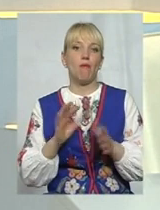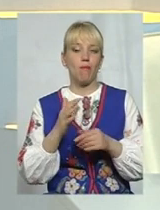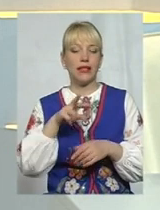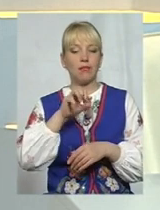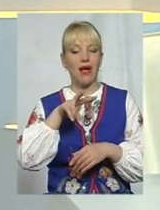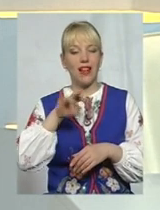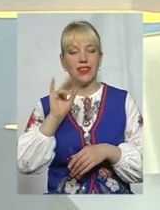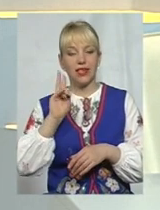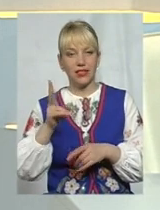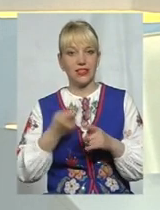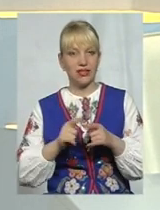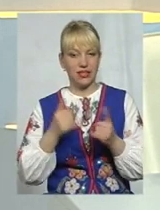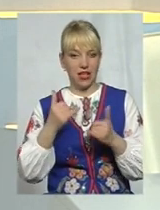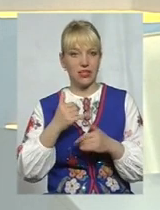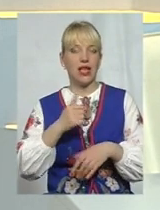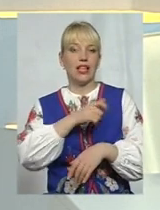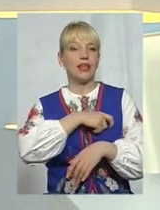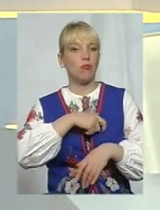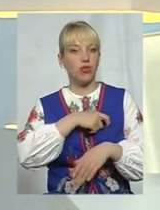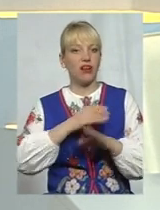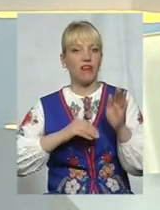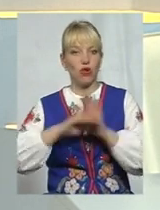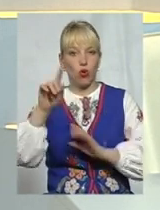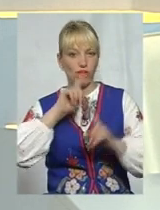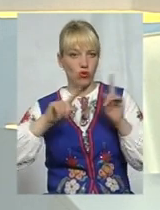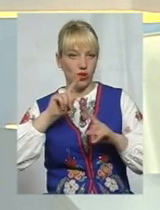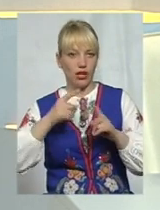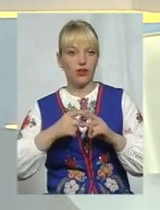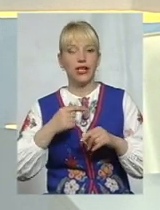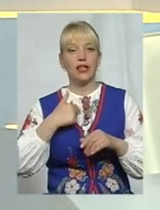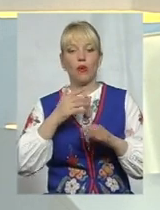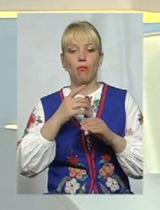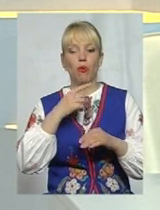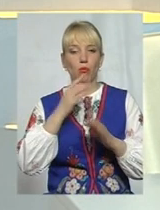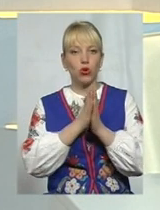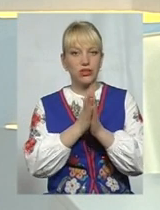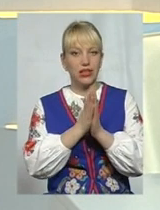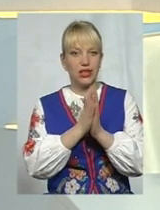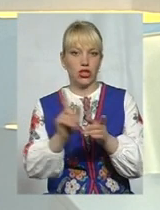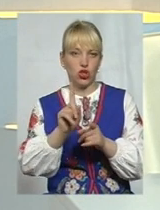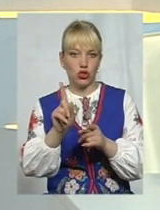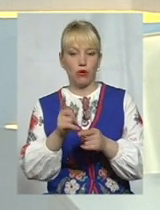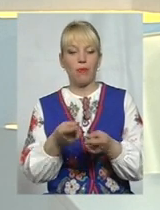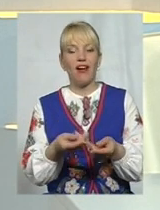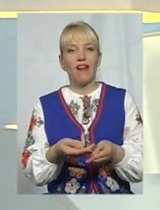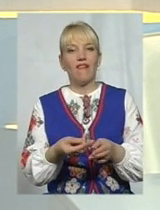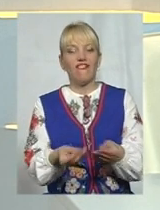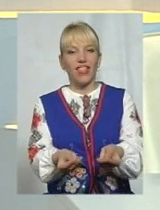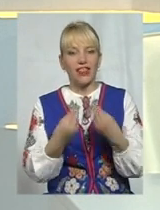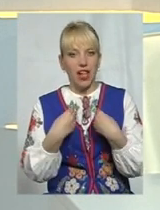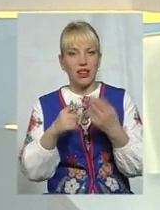народного депутата України, зверталося з проханням, щоб місту віддали аеропорт, і воно ним би